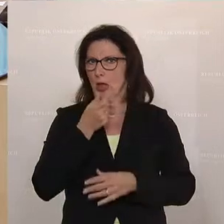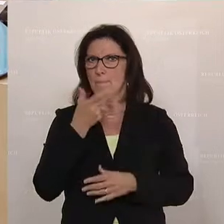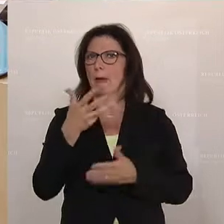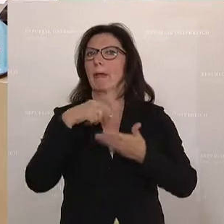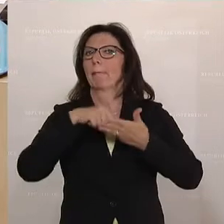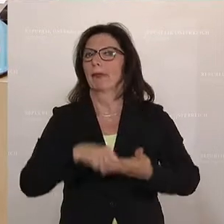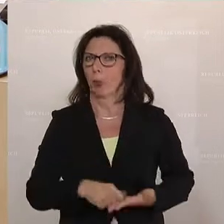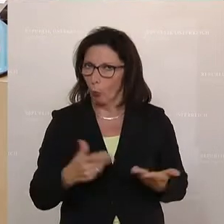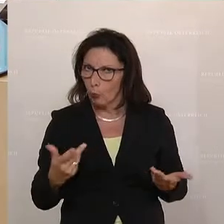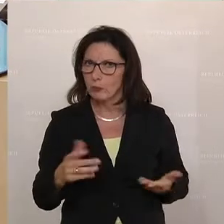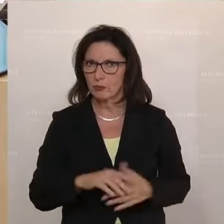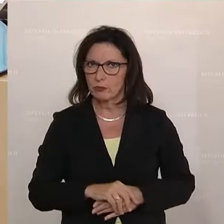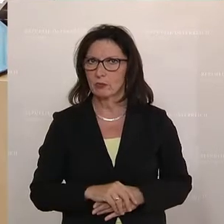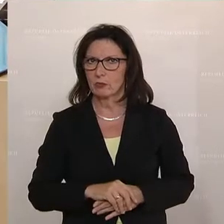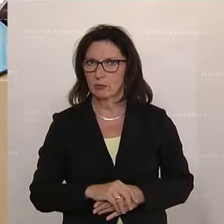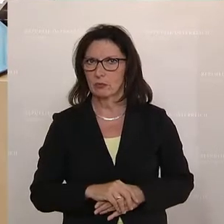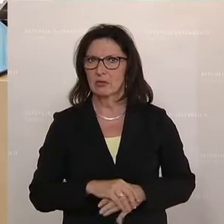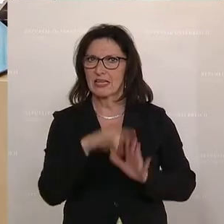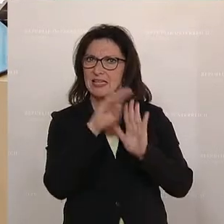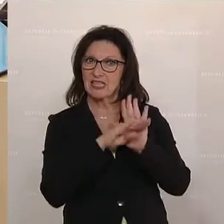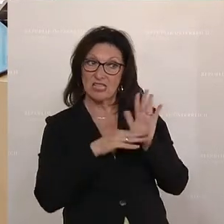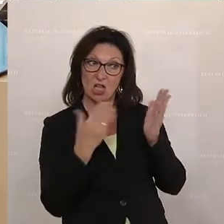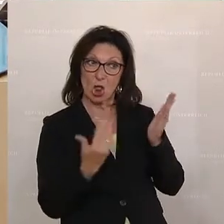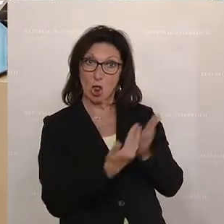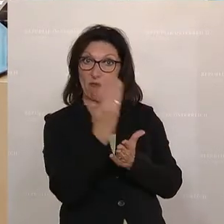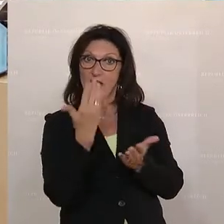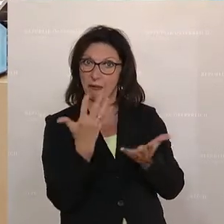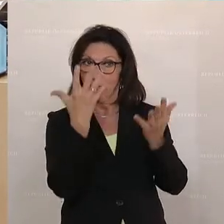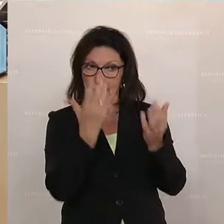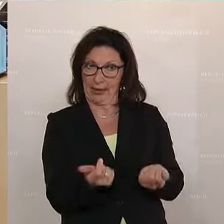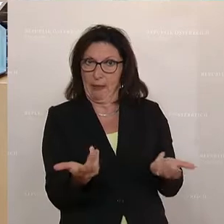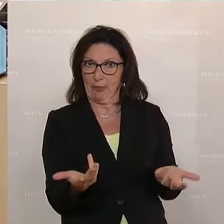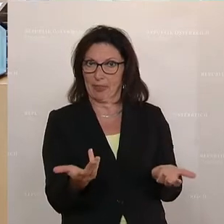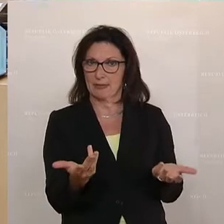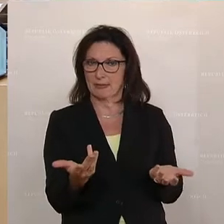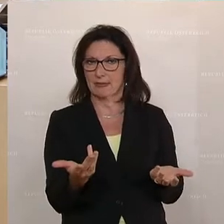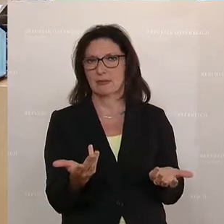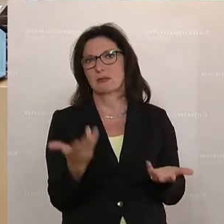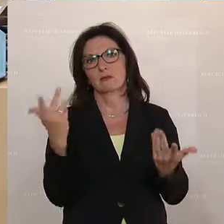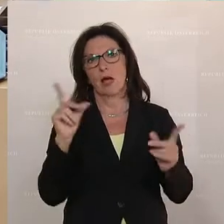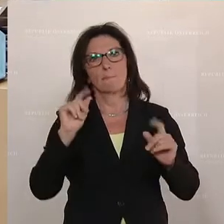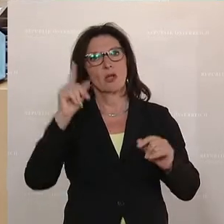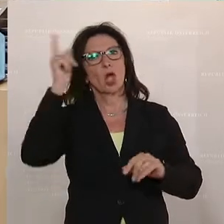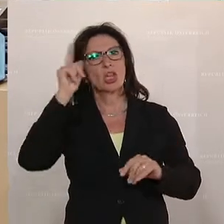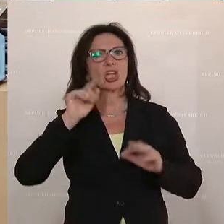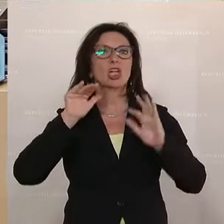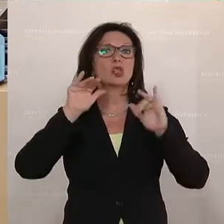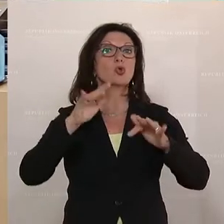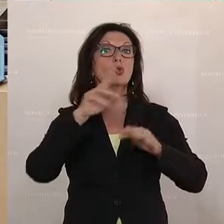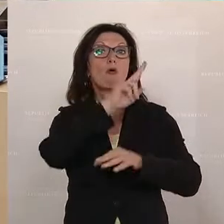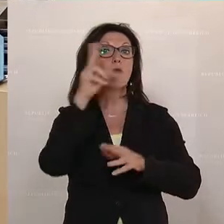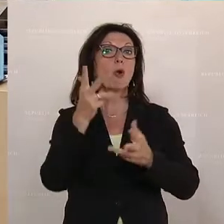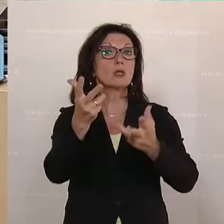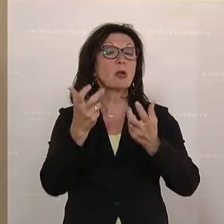Am Wort ist nun Hannes Amesbauer von der FPÖ. Es liegt ja im äußerst erfolgreichen Tierschutzvolksbegehren, das maßgeblich von